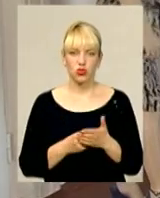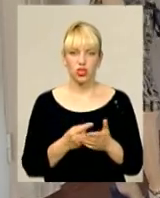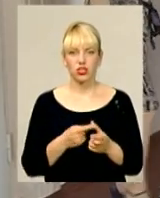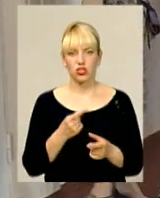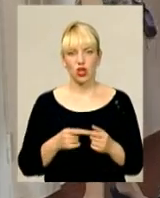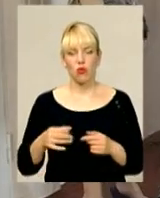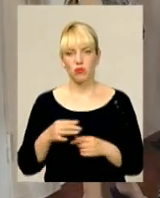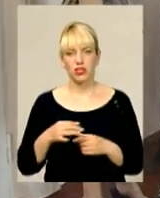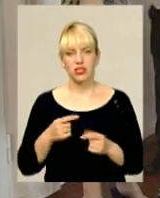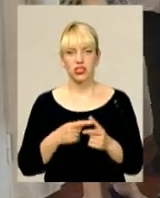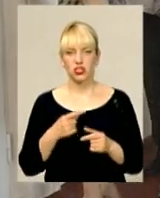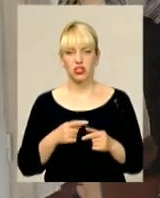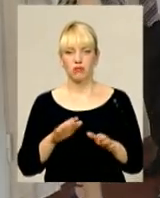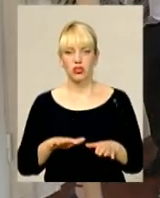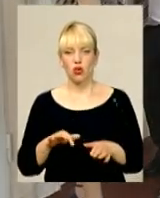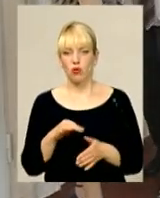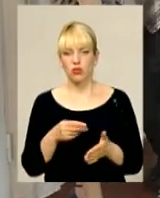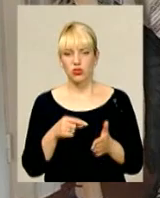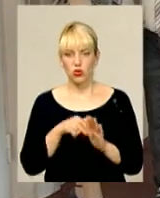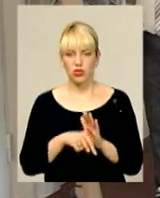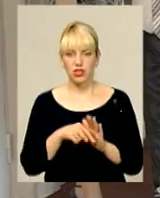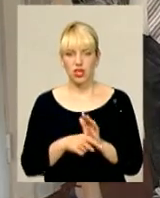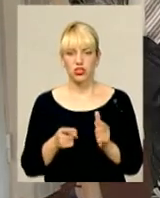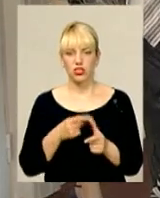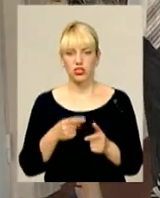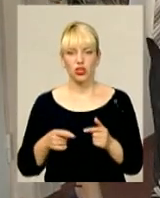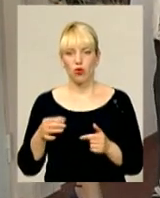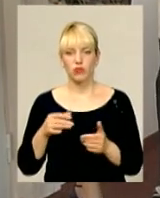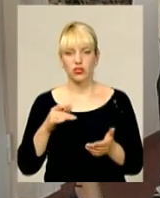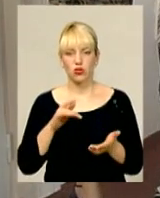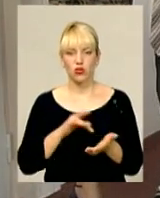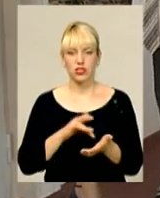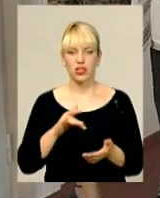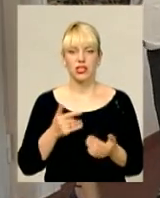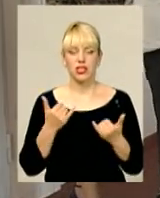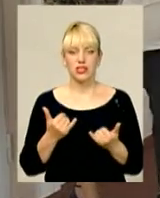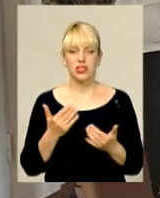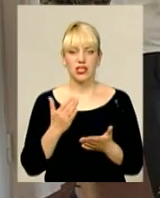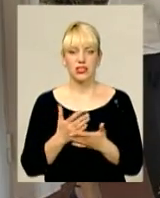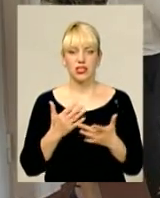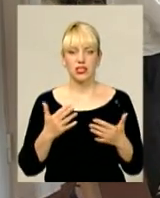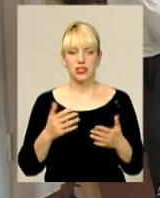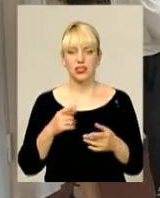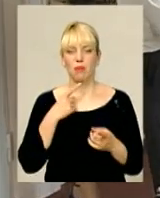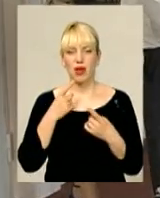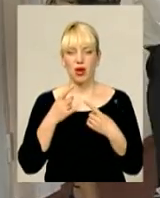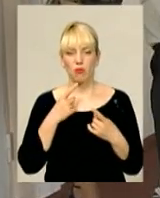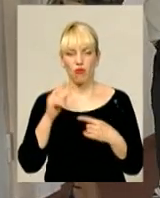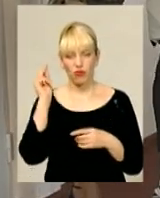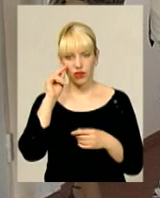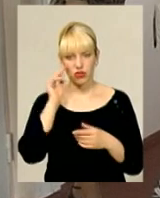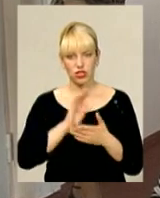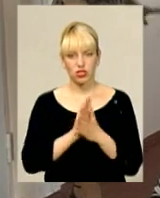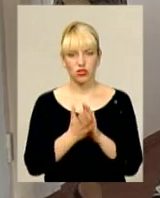міст обласного значення, чи обласного центру, зараз йдуть різні, ну, скажімо, перемовини, вивчення